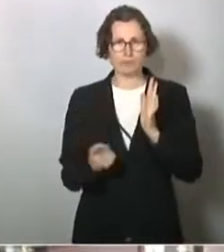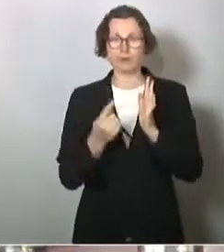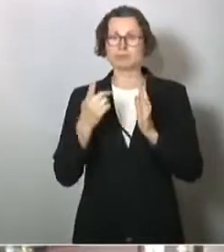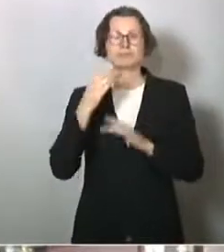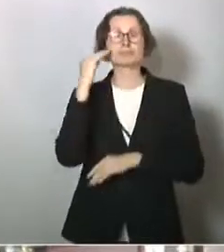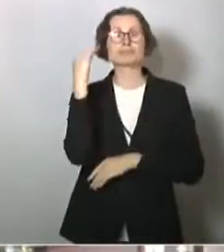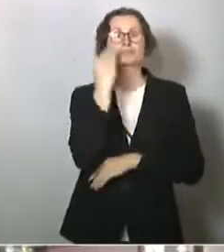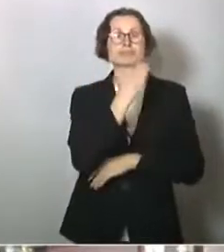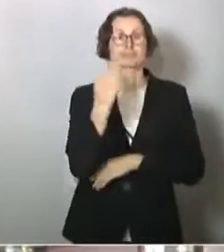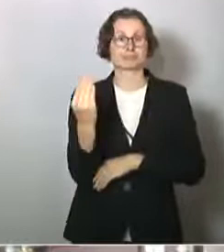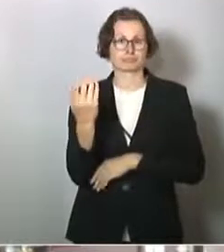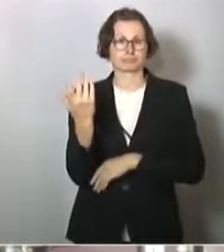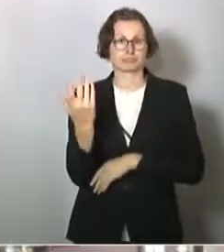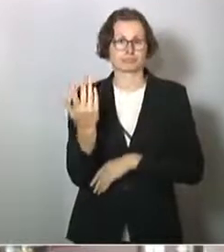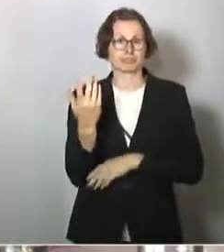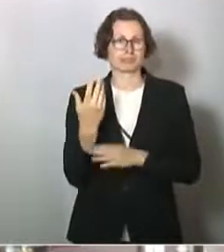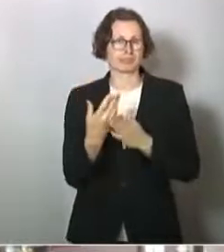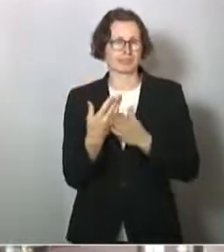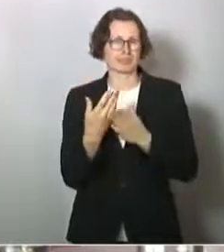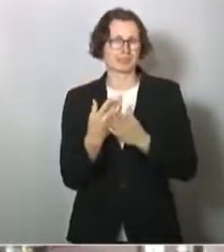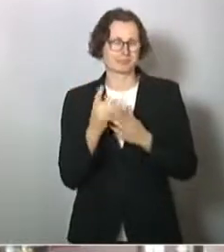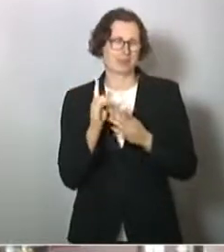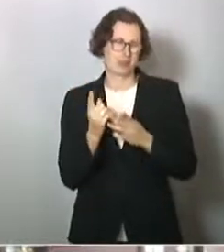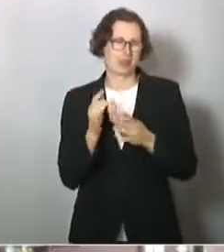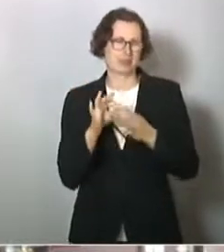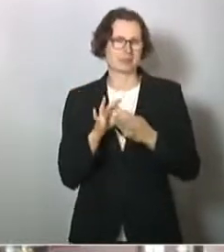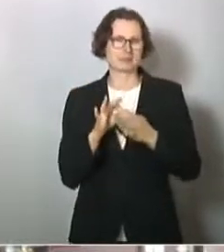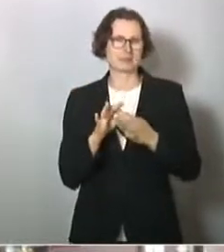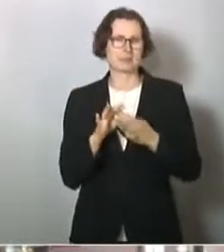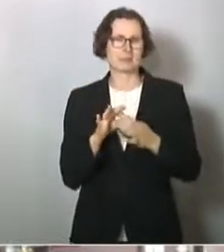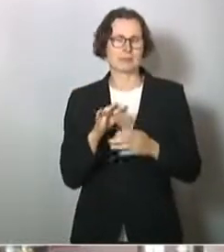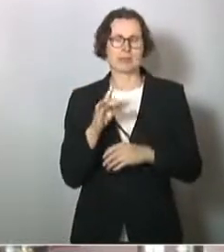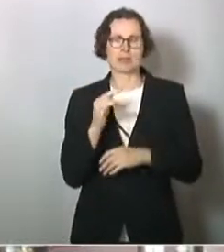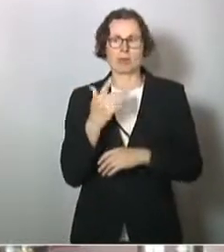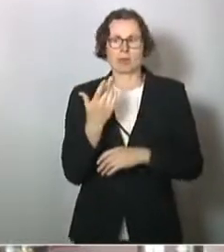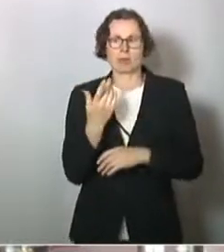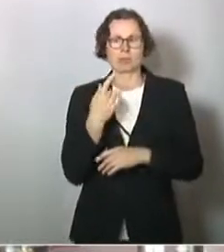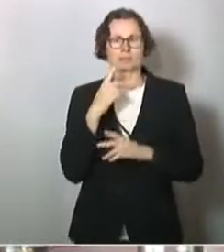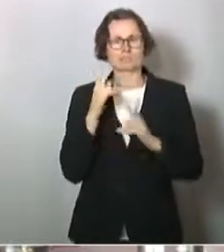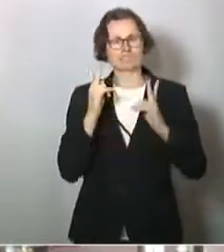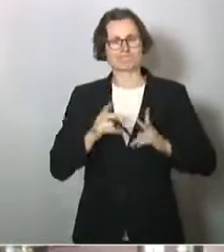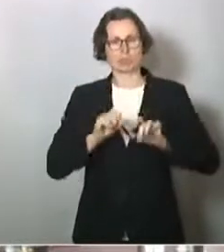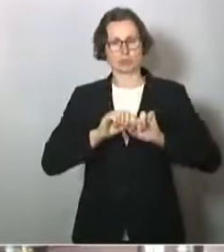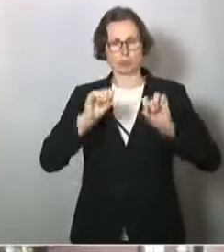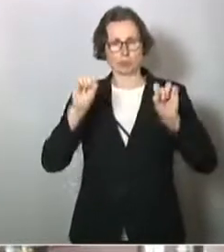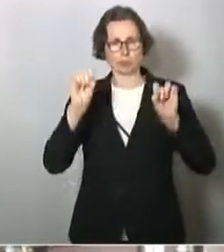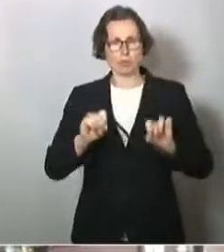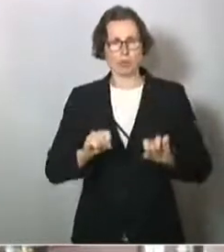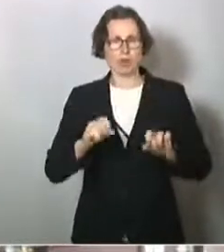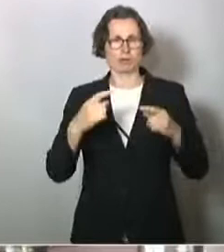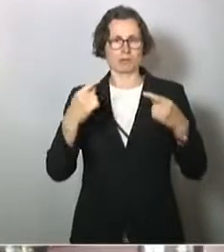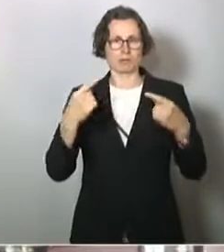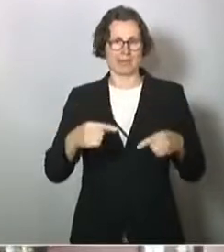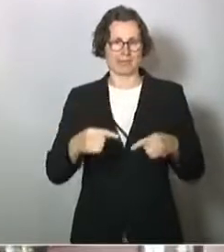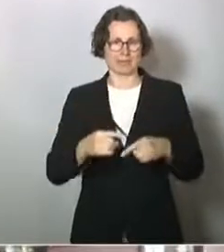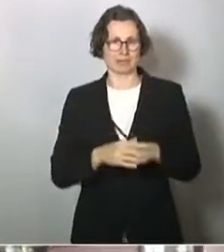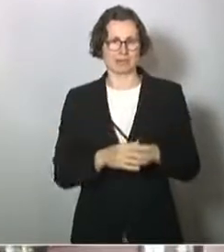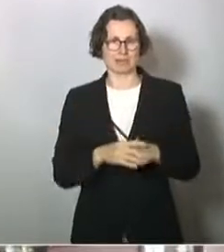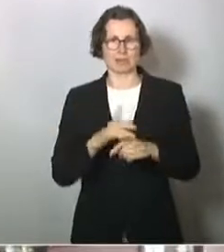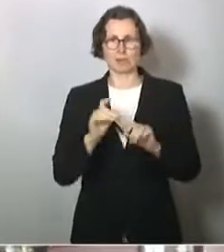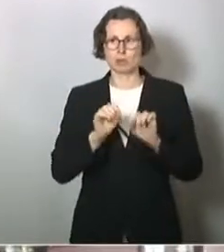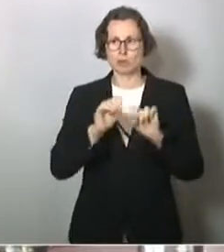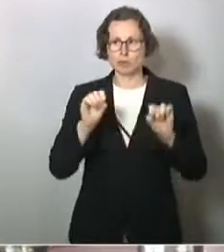reagiert wurde. Und das hat damit natürlich auch zu tun, dass es keine Strukturen gibt, die sozusagen dann auch